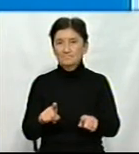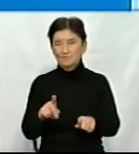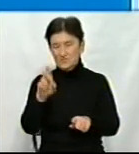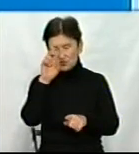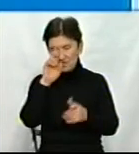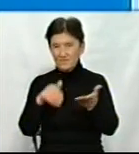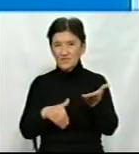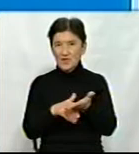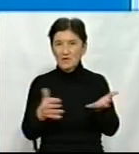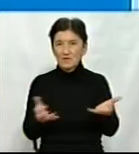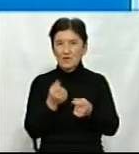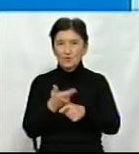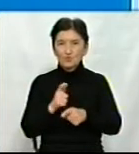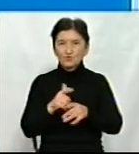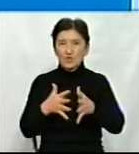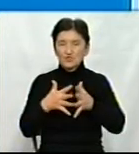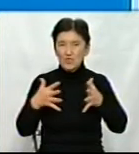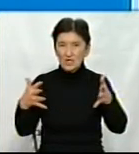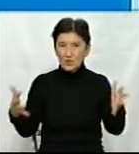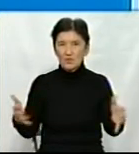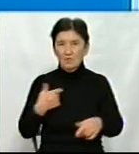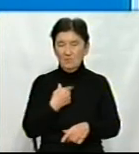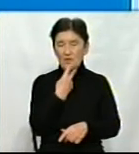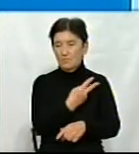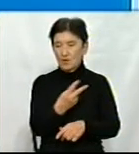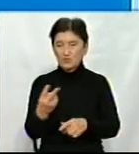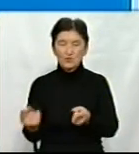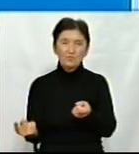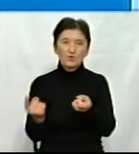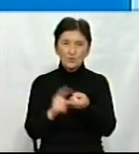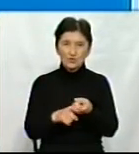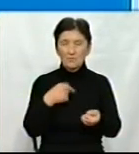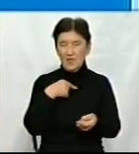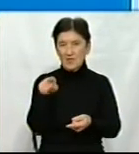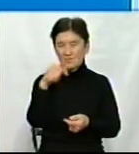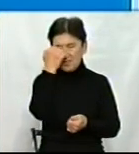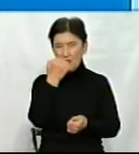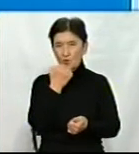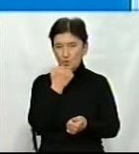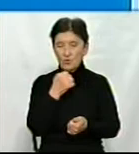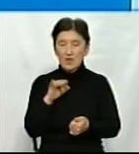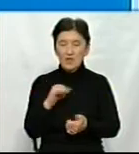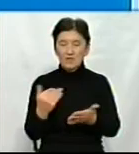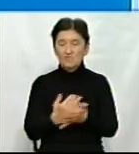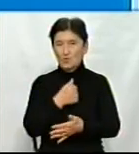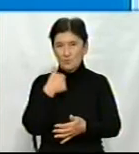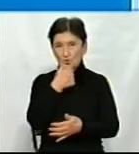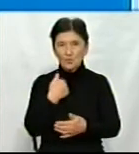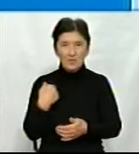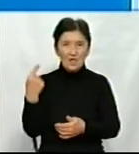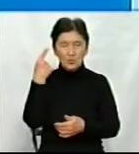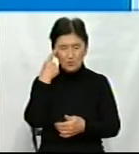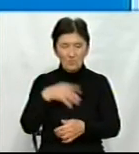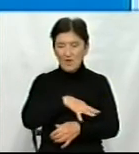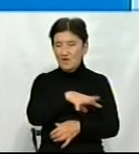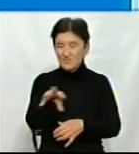підтримки дуже широкий. Наші аграрії, як бачимо, долучаємося. Я їх дякую. І в Новому році, я так думаю, ми всі